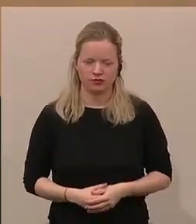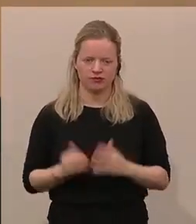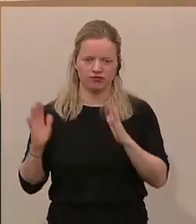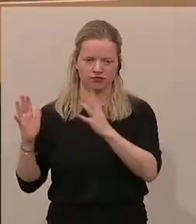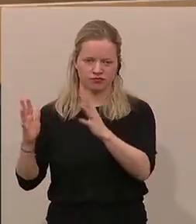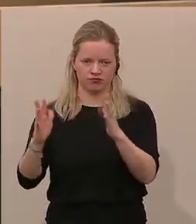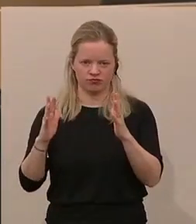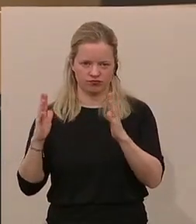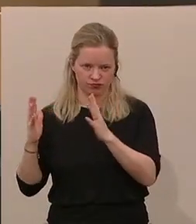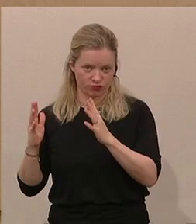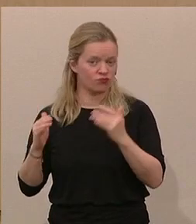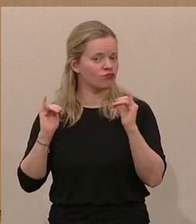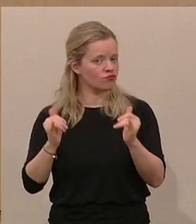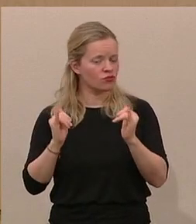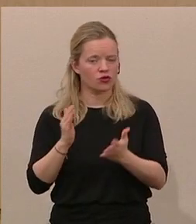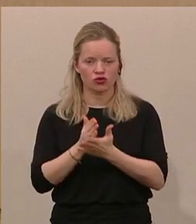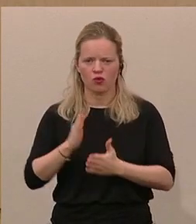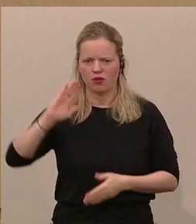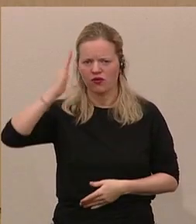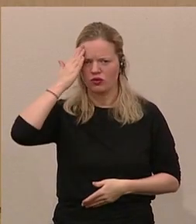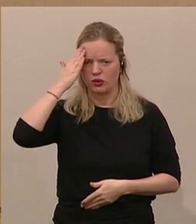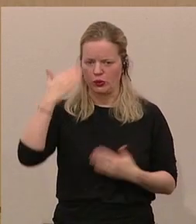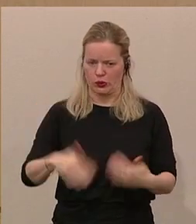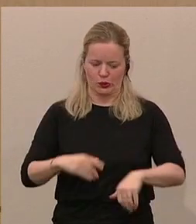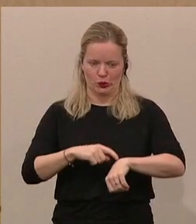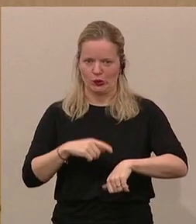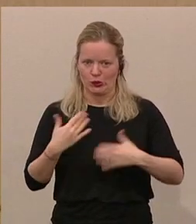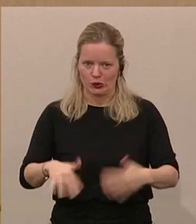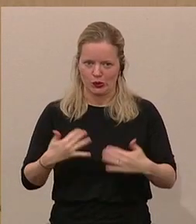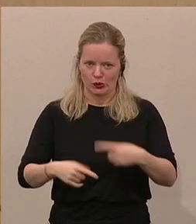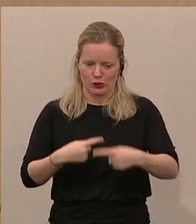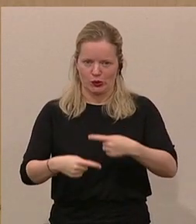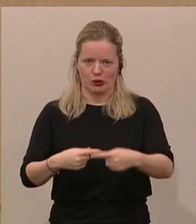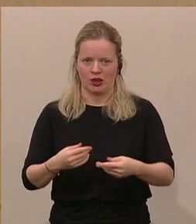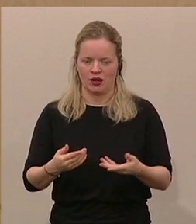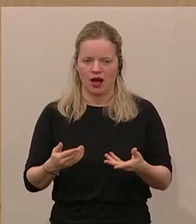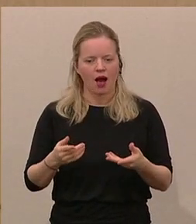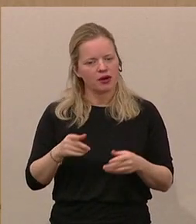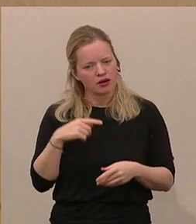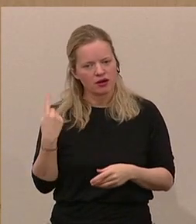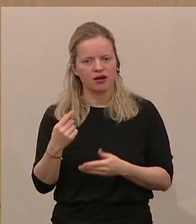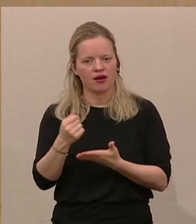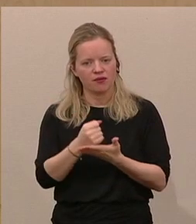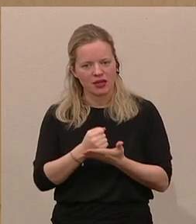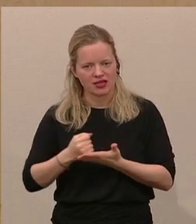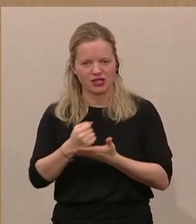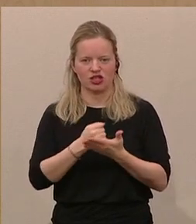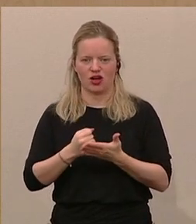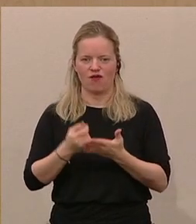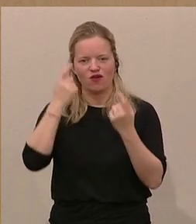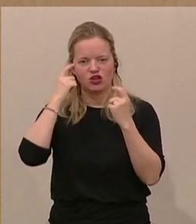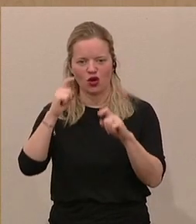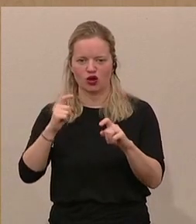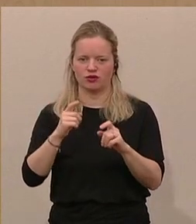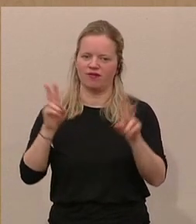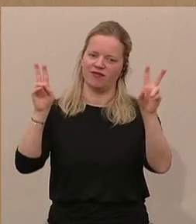Ja, und uns ist bewusst, dass die Zeit drängt. Aber wir werden die medizinische Versorgungslokomotive, die